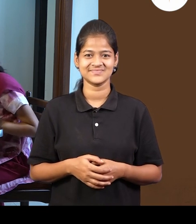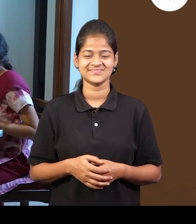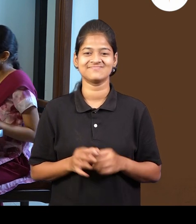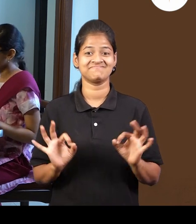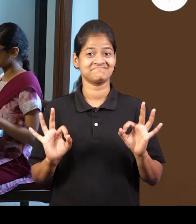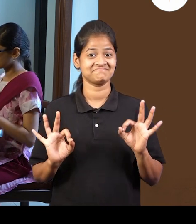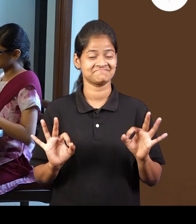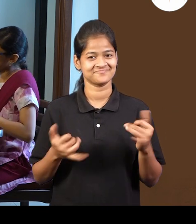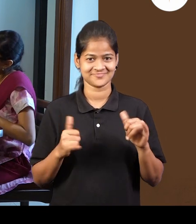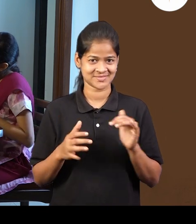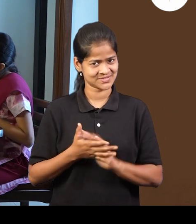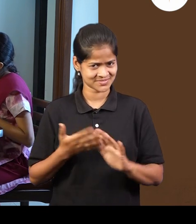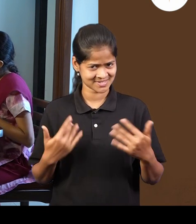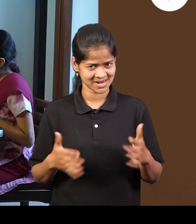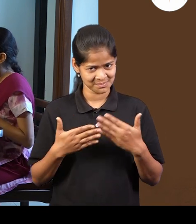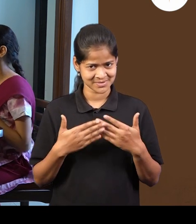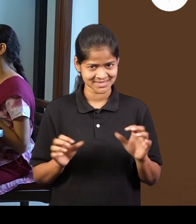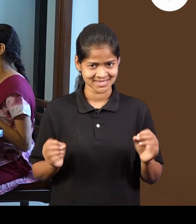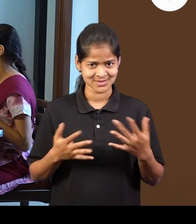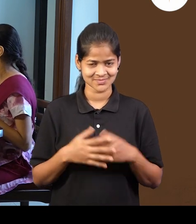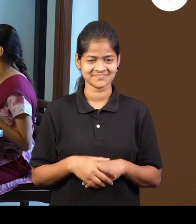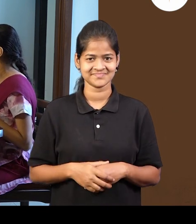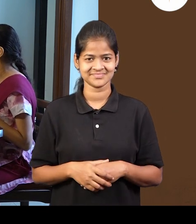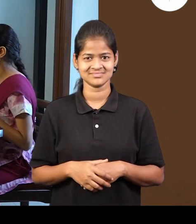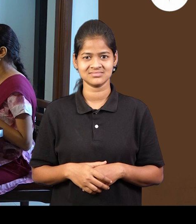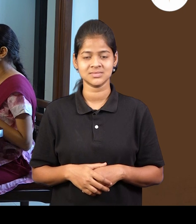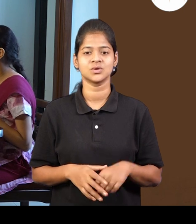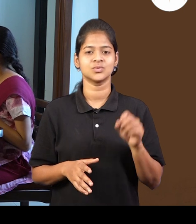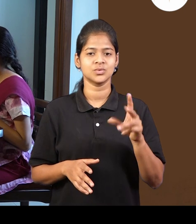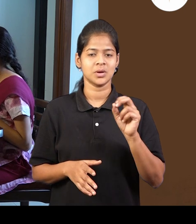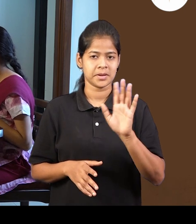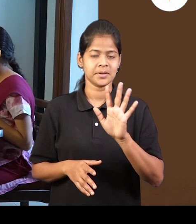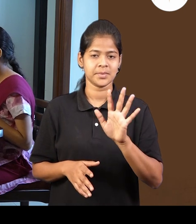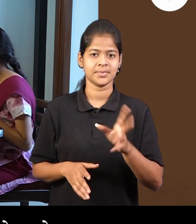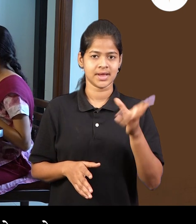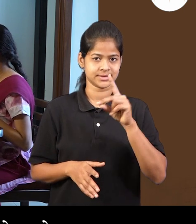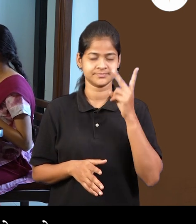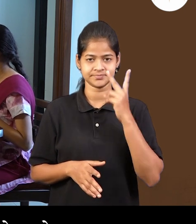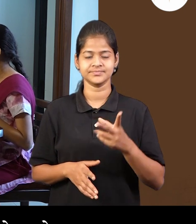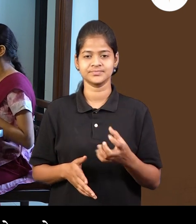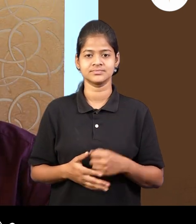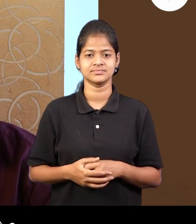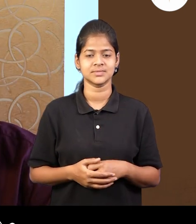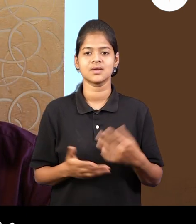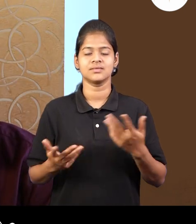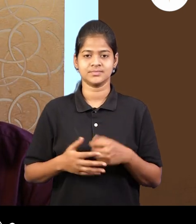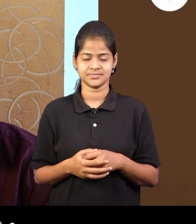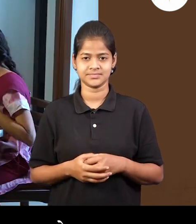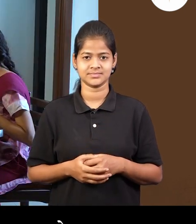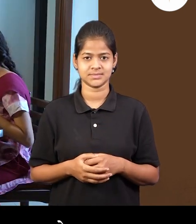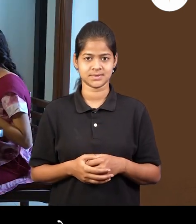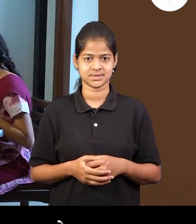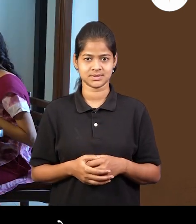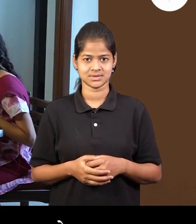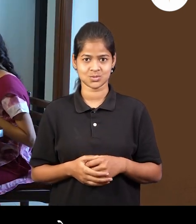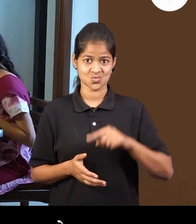पर छला खेडून जाले का तुम्छा आता अभ्या साल बसा चला एक सेकंद दा अमाला कातिरी बगाया चे काता काय चला लो